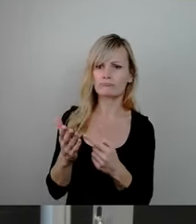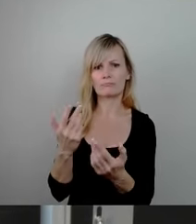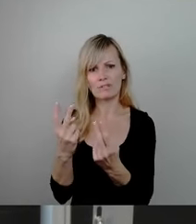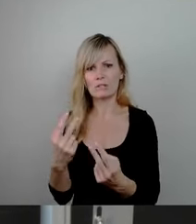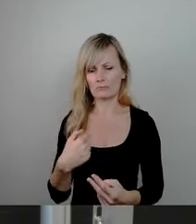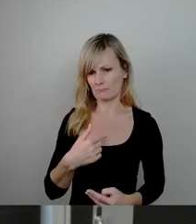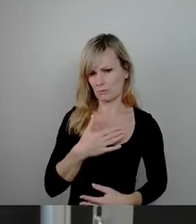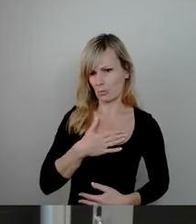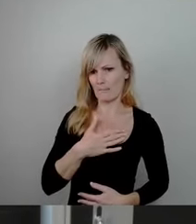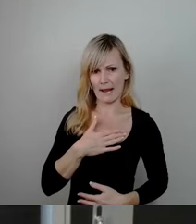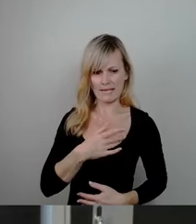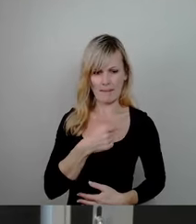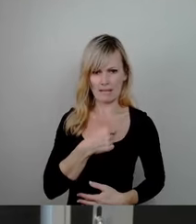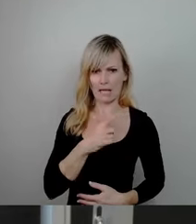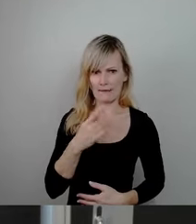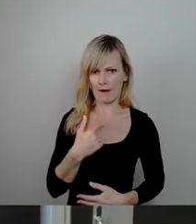Muss ich nicht mehr.